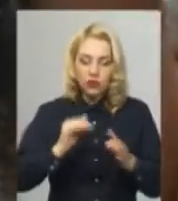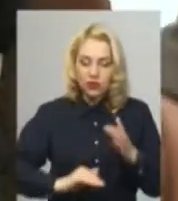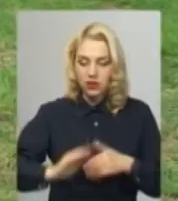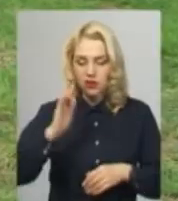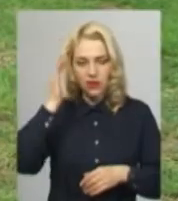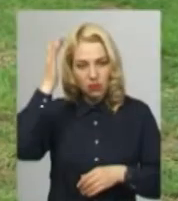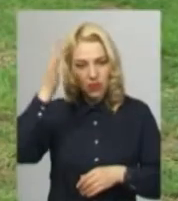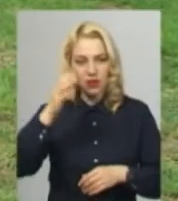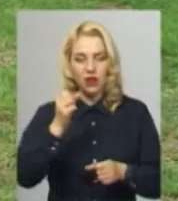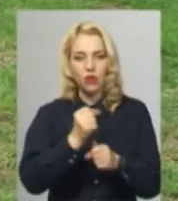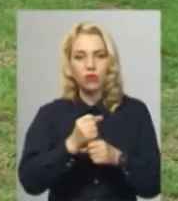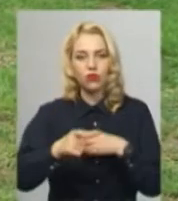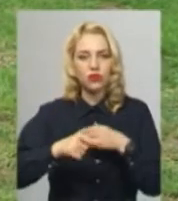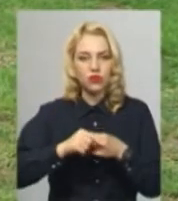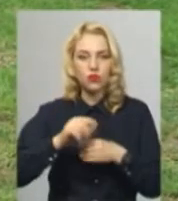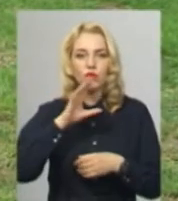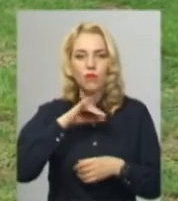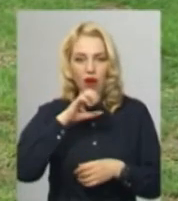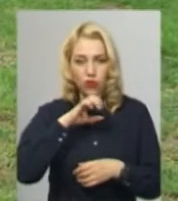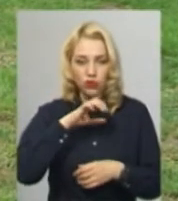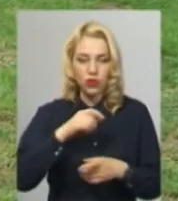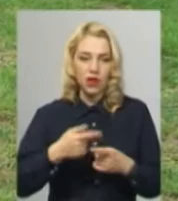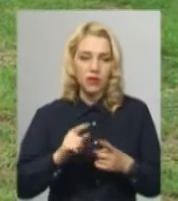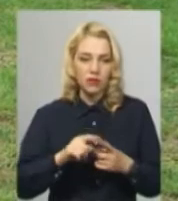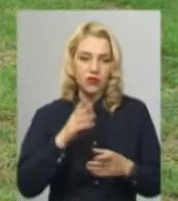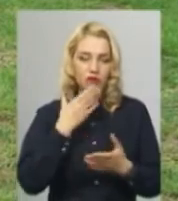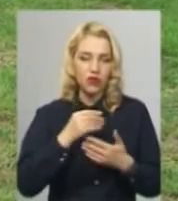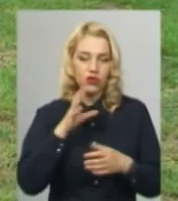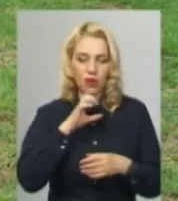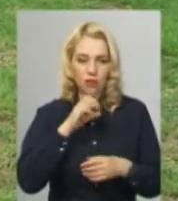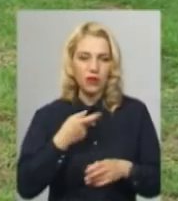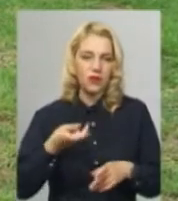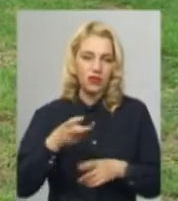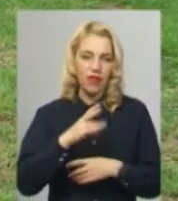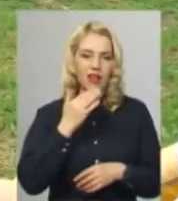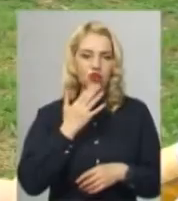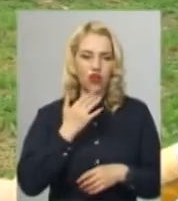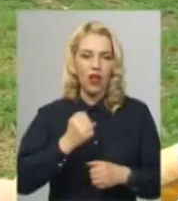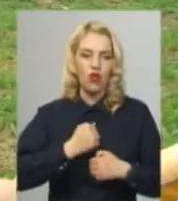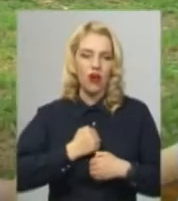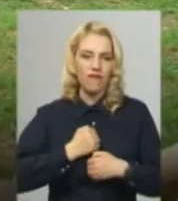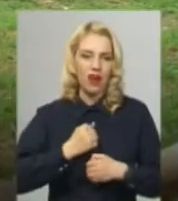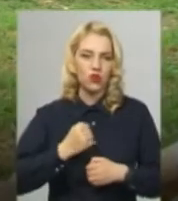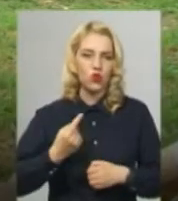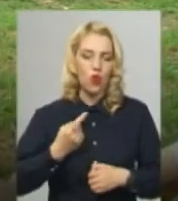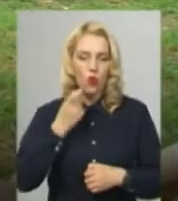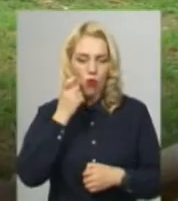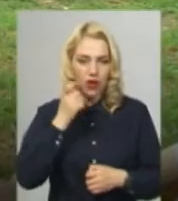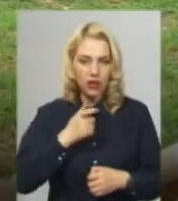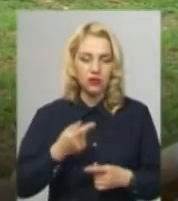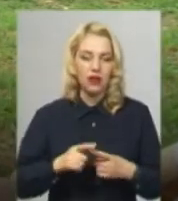дуже їх любить. Зі своєю собакою Белою ми разом прийшли служити в лавру Національної гвардії України. Дуже полюбляю тварин.